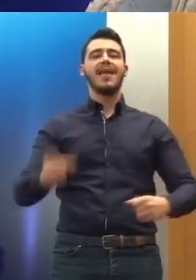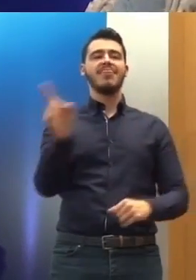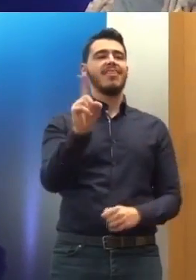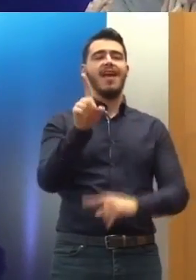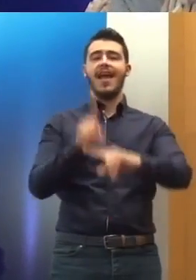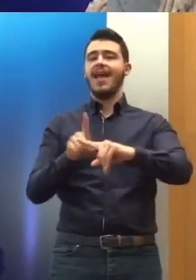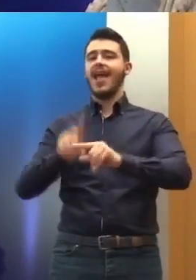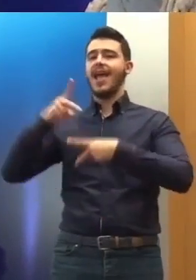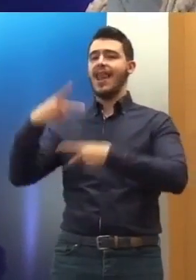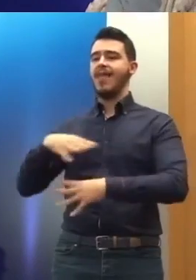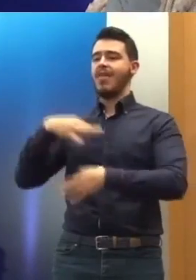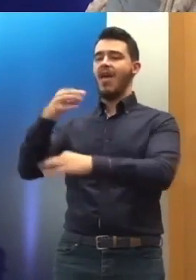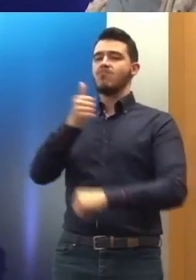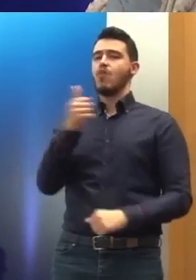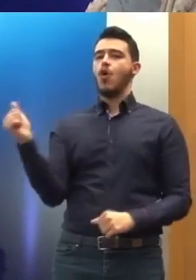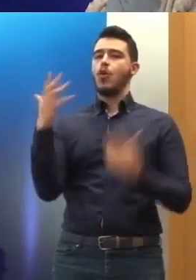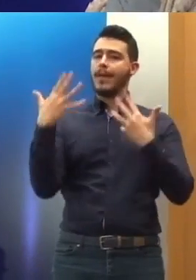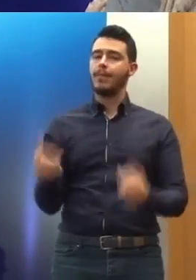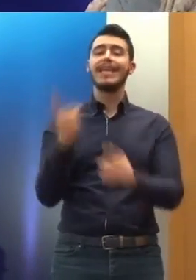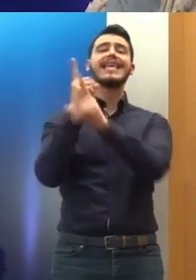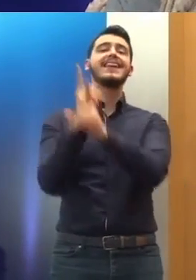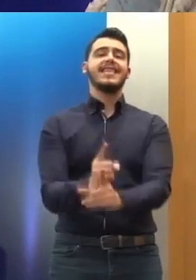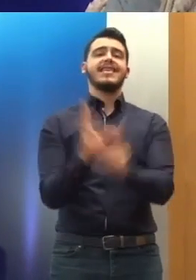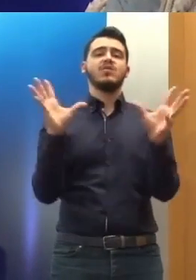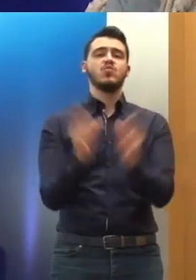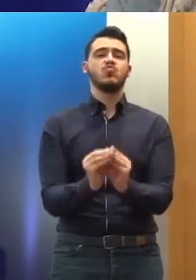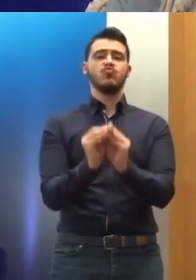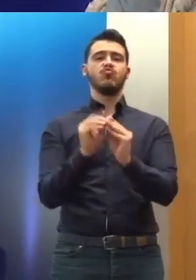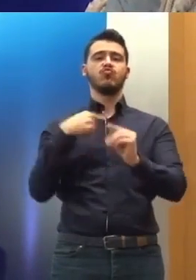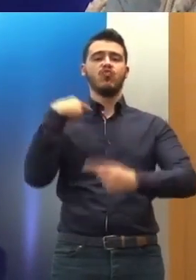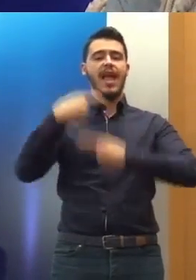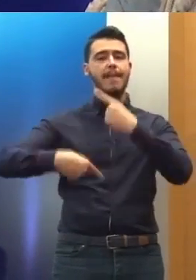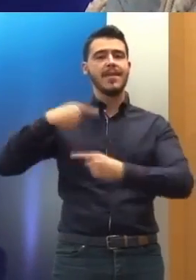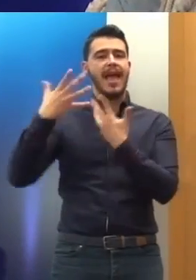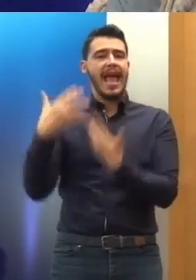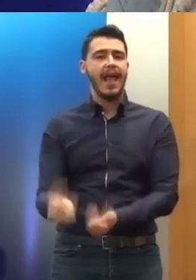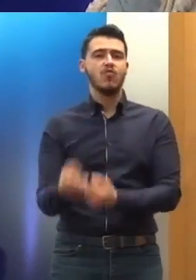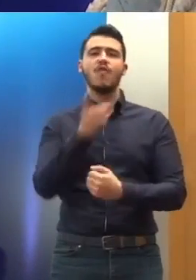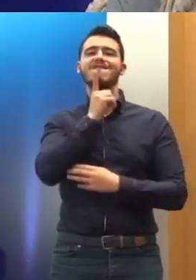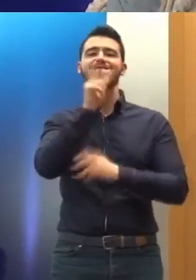πολιτείας. Είναι επιρογνώμονες, υποτίθεται, οι οποίοι δρούν και